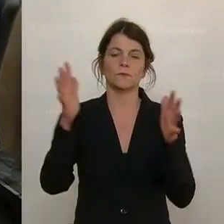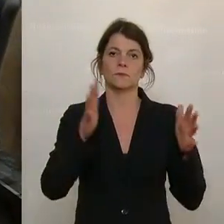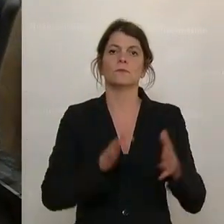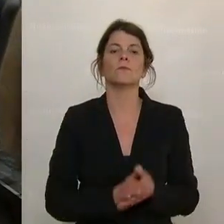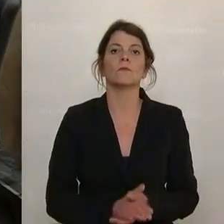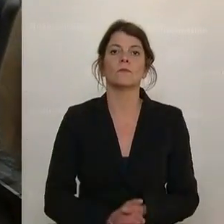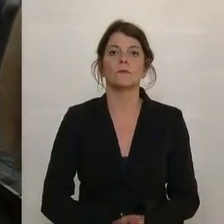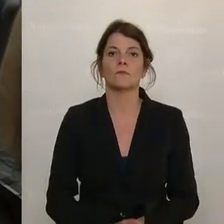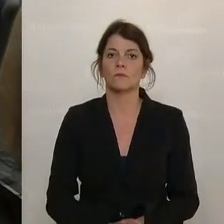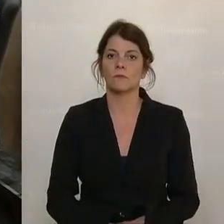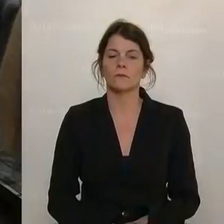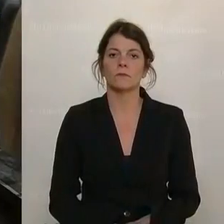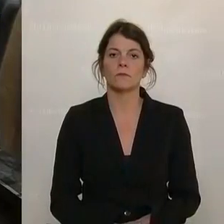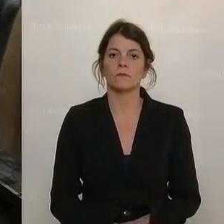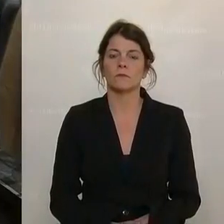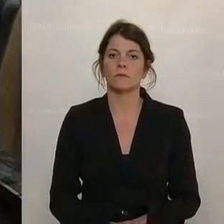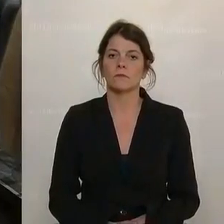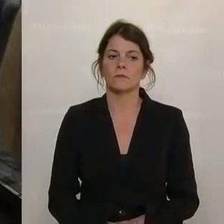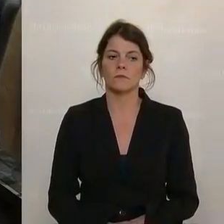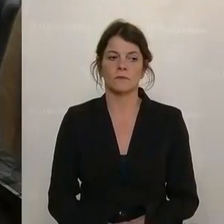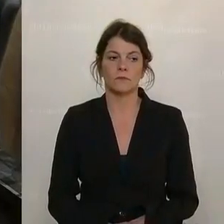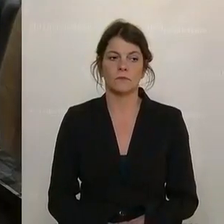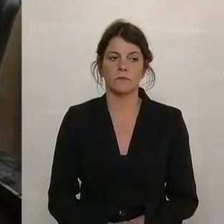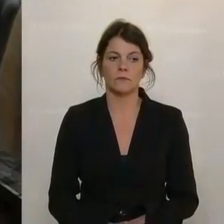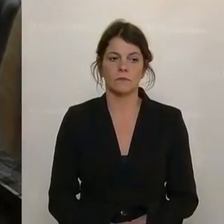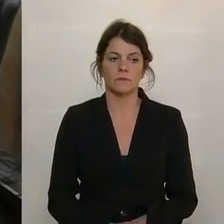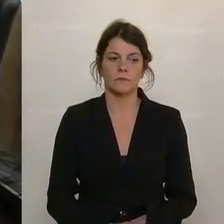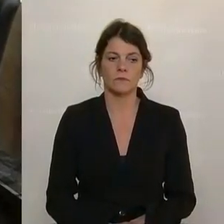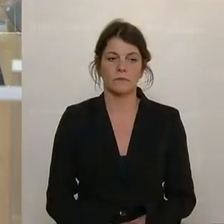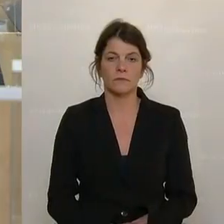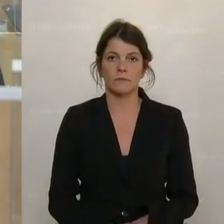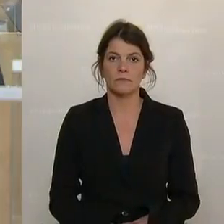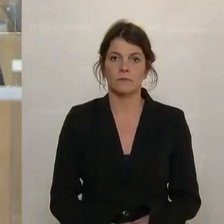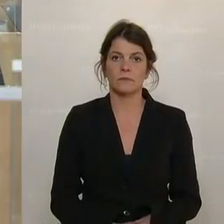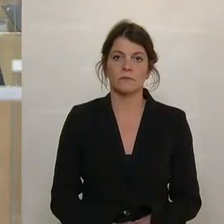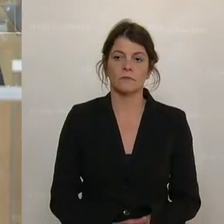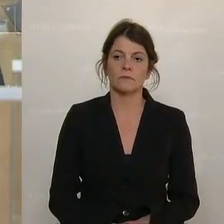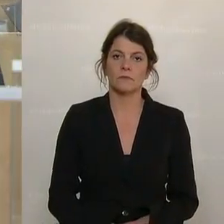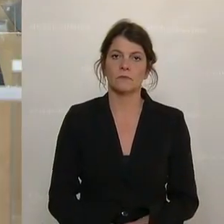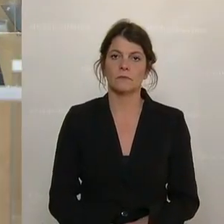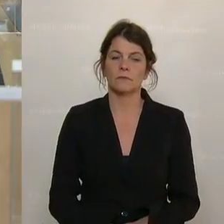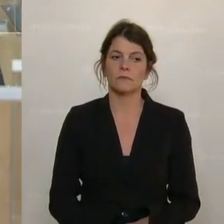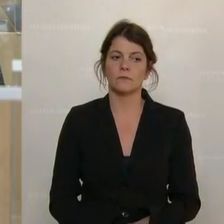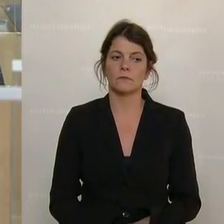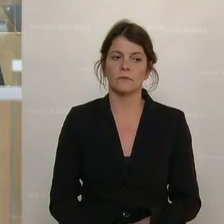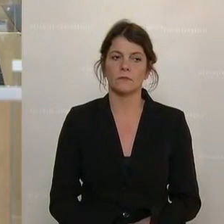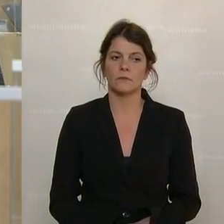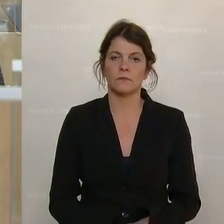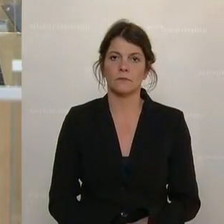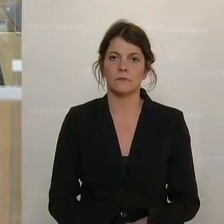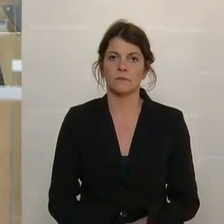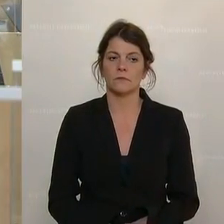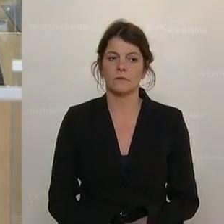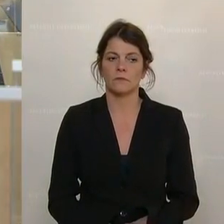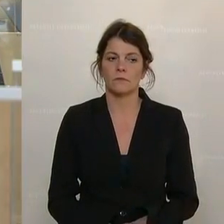missbraucht. So Karl Nehammer, ÖVP. Der nächste Redner am Wort kommt auch von der ÖVP. Es ist Karl Mahrer.